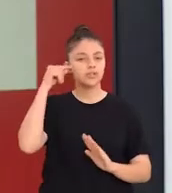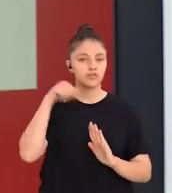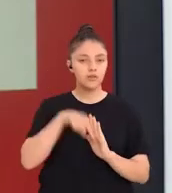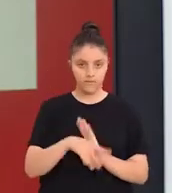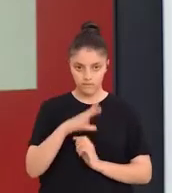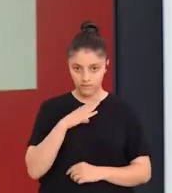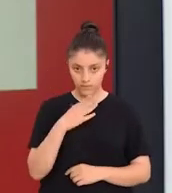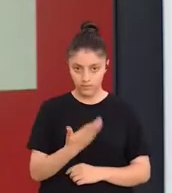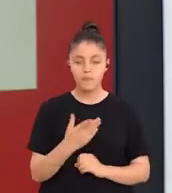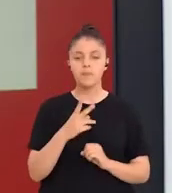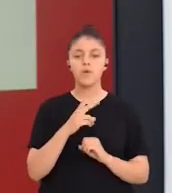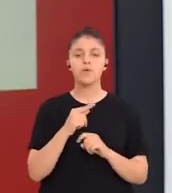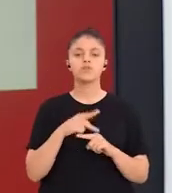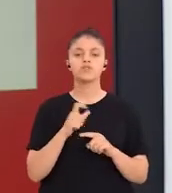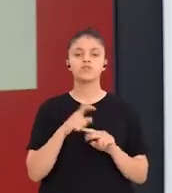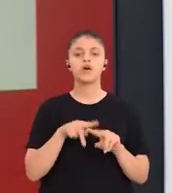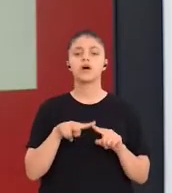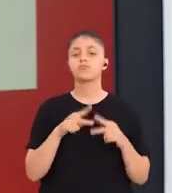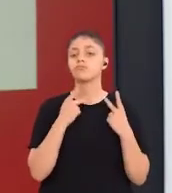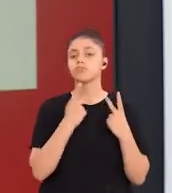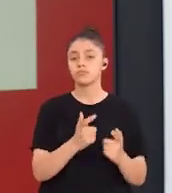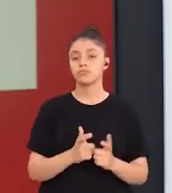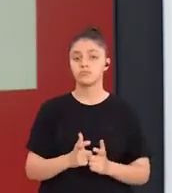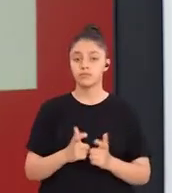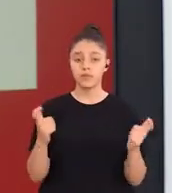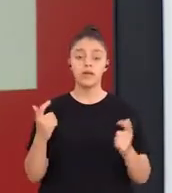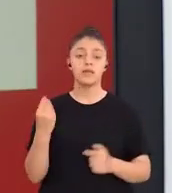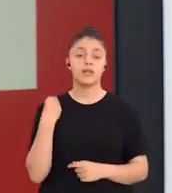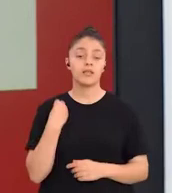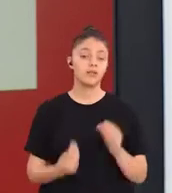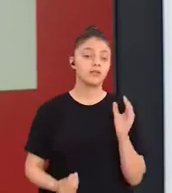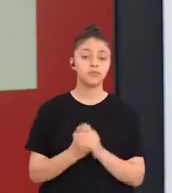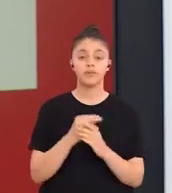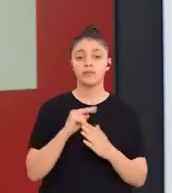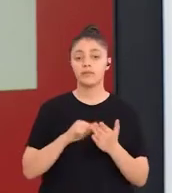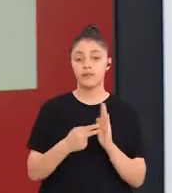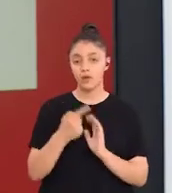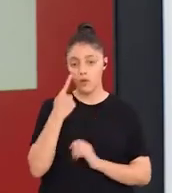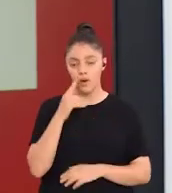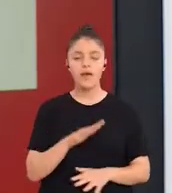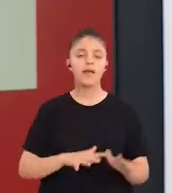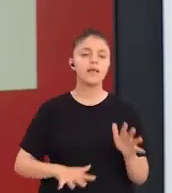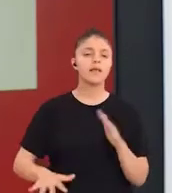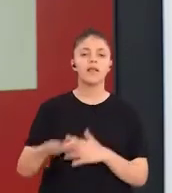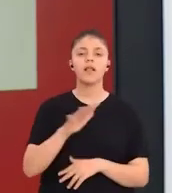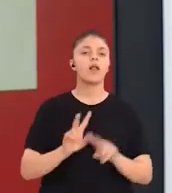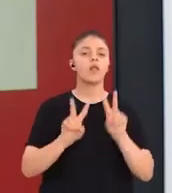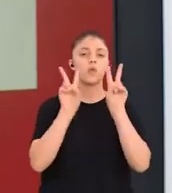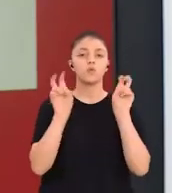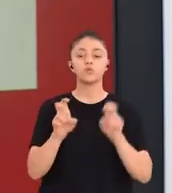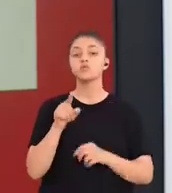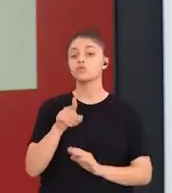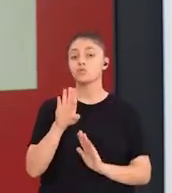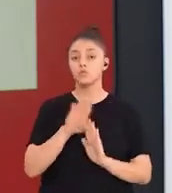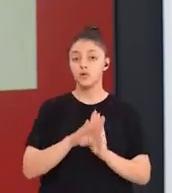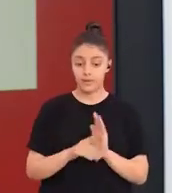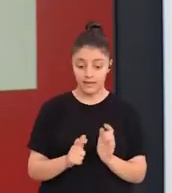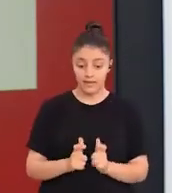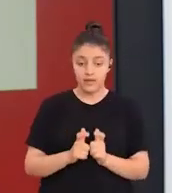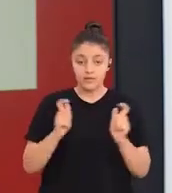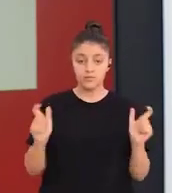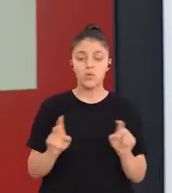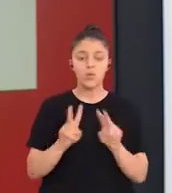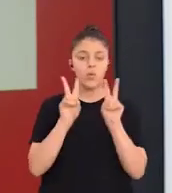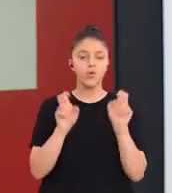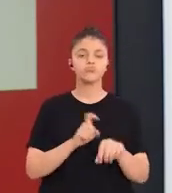barındıran, Özcan Demirel tarafından geliştirilen model üzerinden genel hatlarıyla bir programın